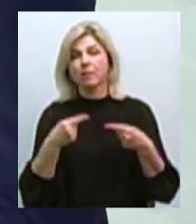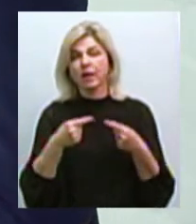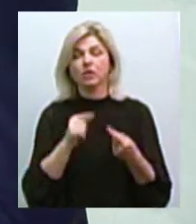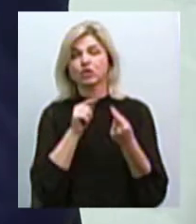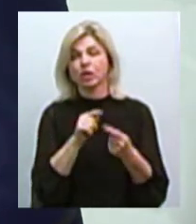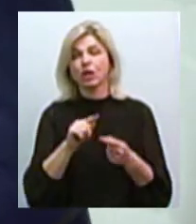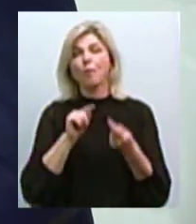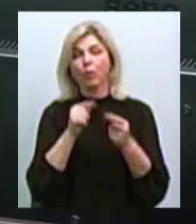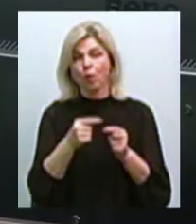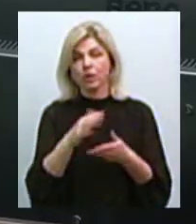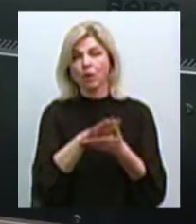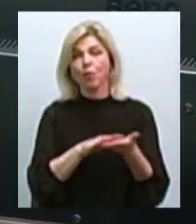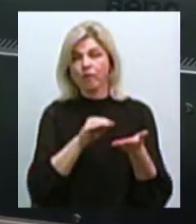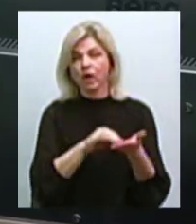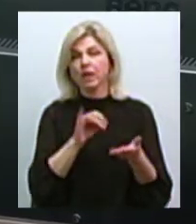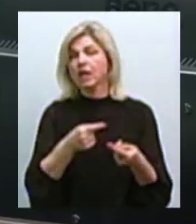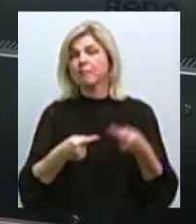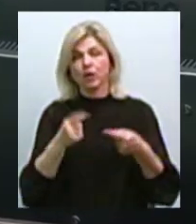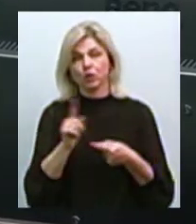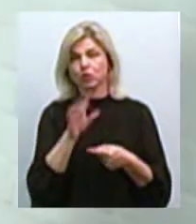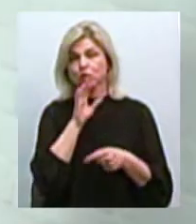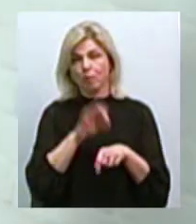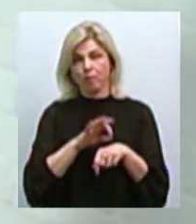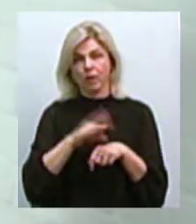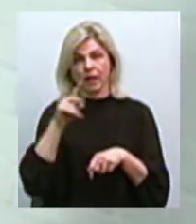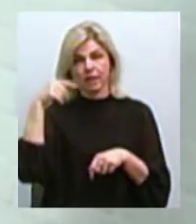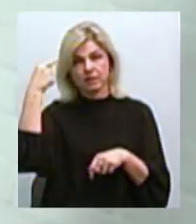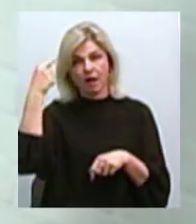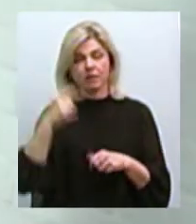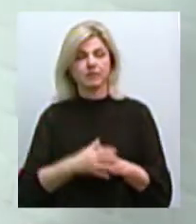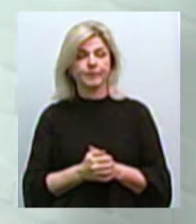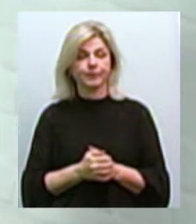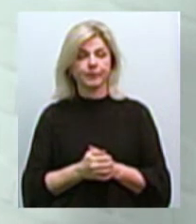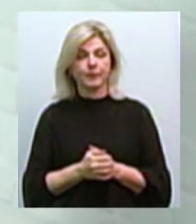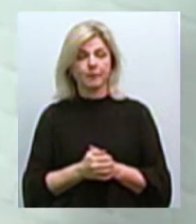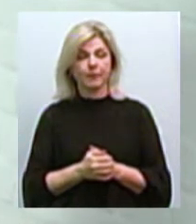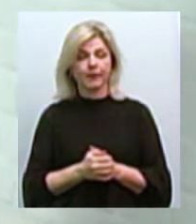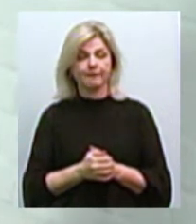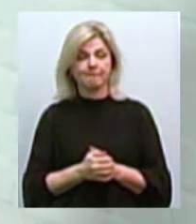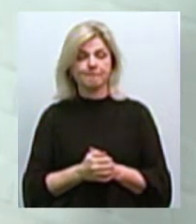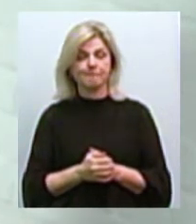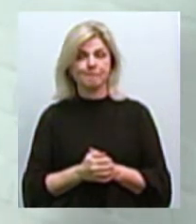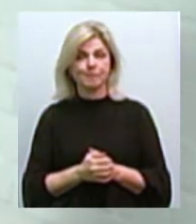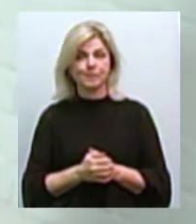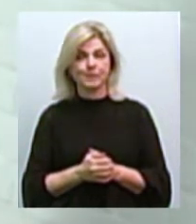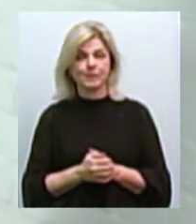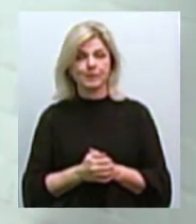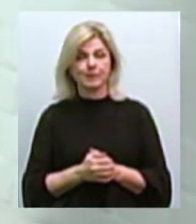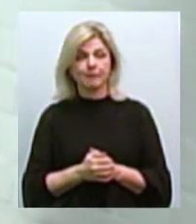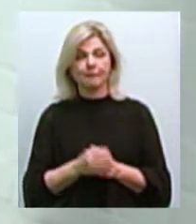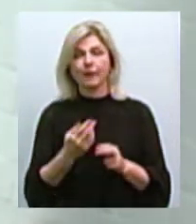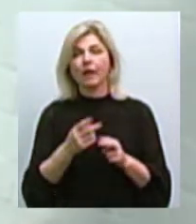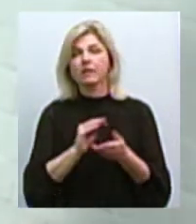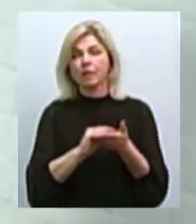і не заперечує, що собака хворів на сказ. Зважаючи на обґрунтування викладеній позовній